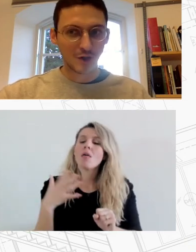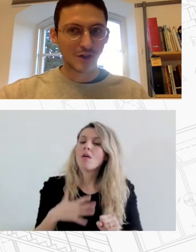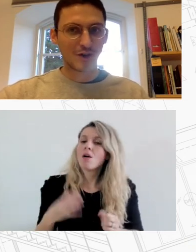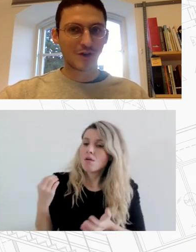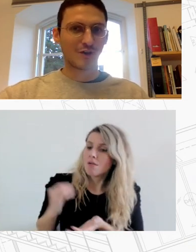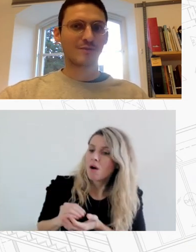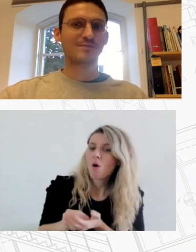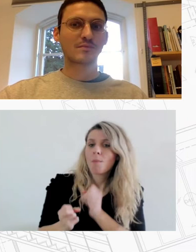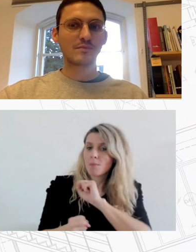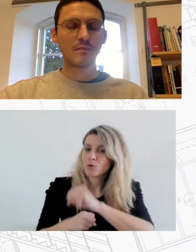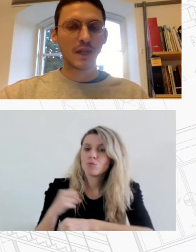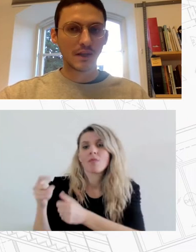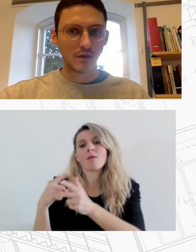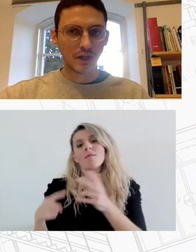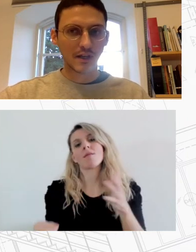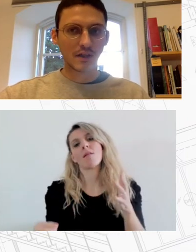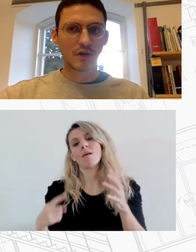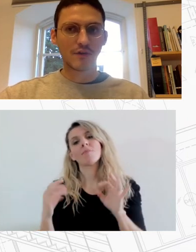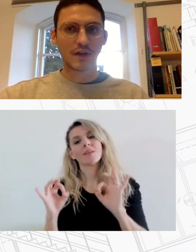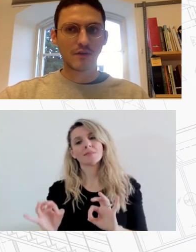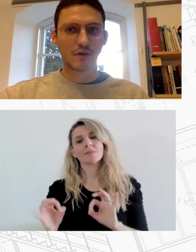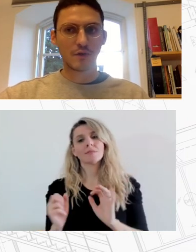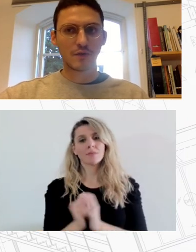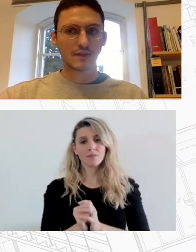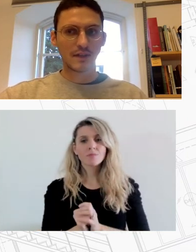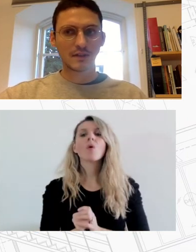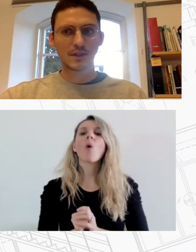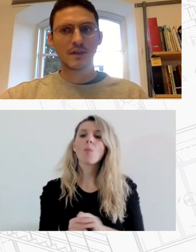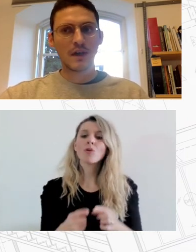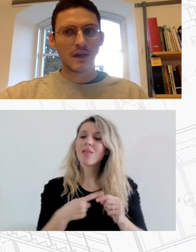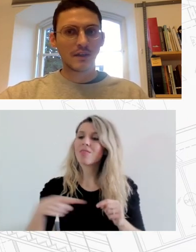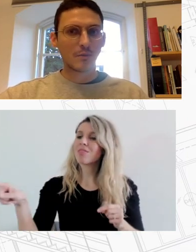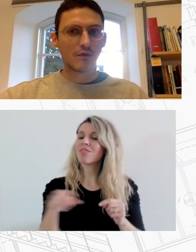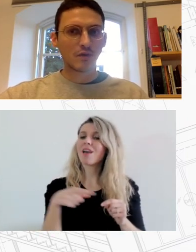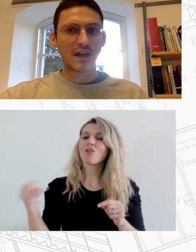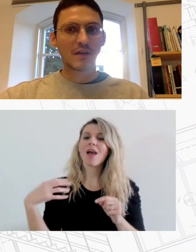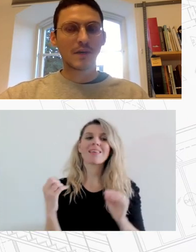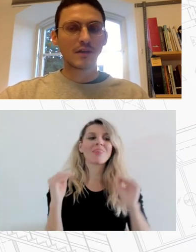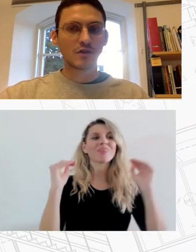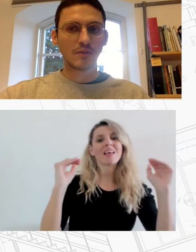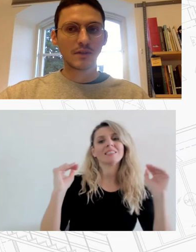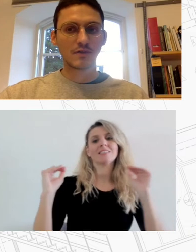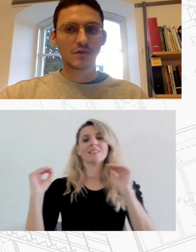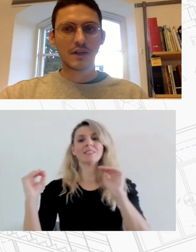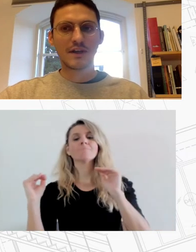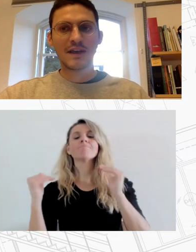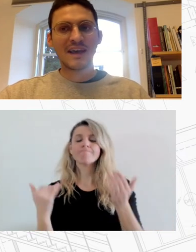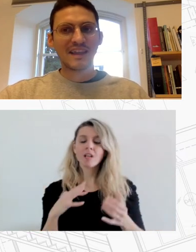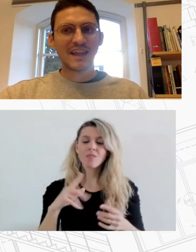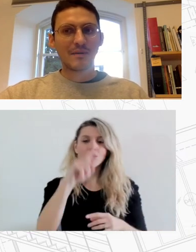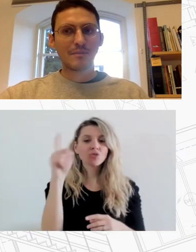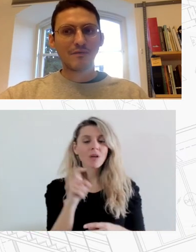περισσότερο χρόνο Οι κοινωνικά και γεωγραφικά διαφοροποιούμενες θέσεις μας διαμορφώνουν την καθημερινή ζωή μας έτσι ώστε